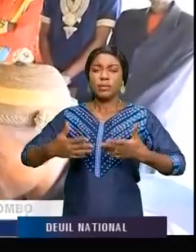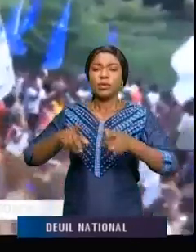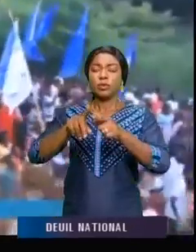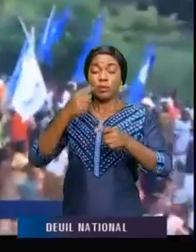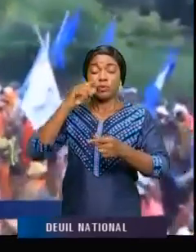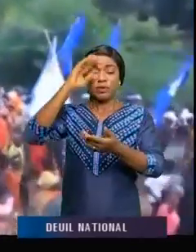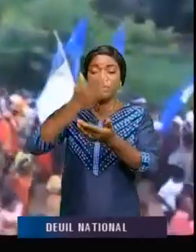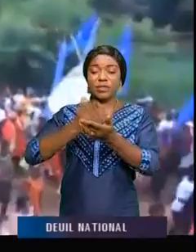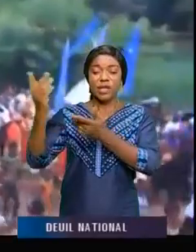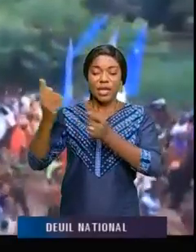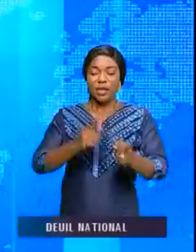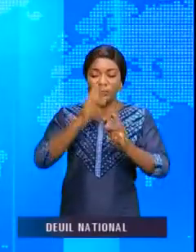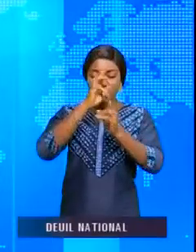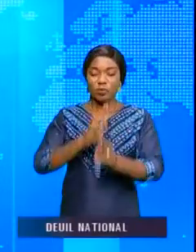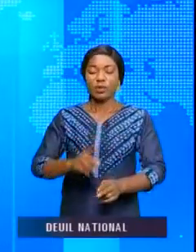pour les honorer.